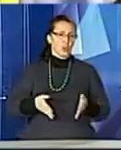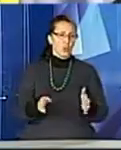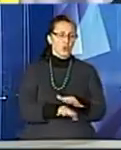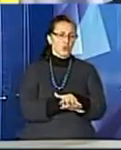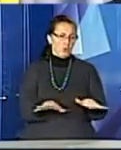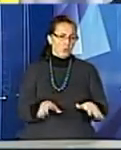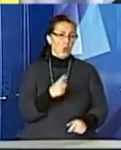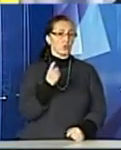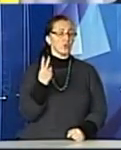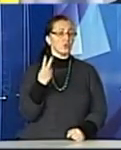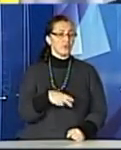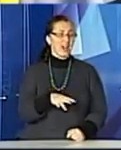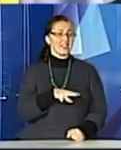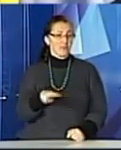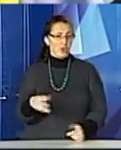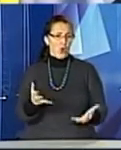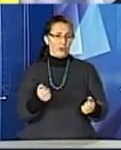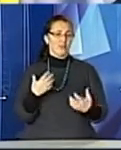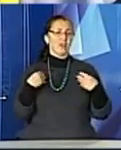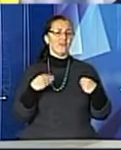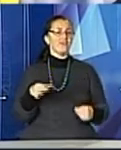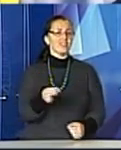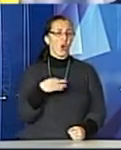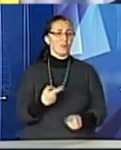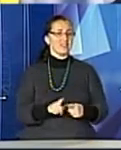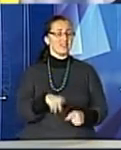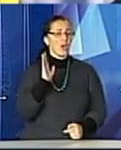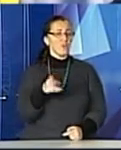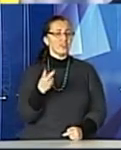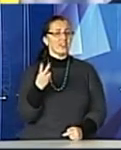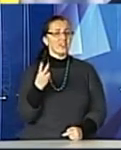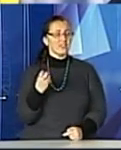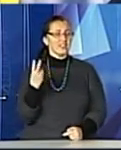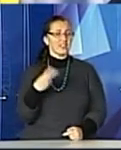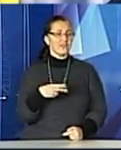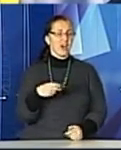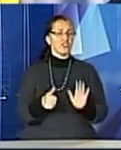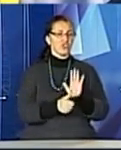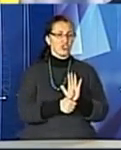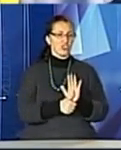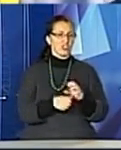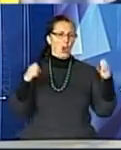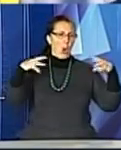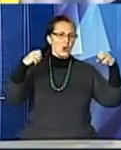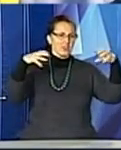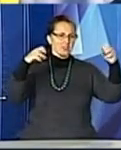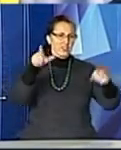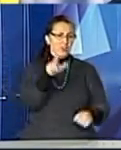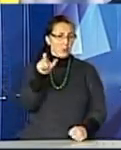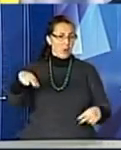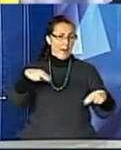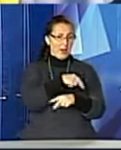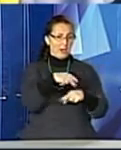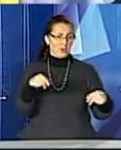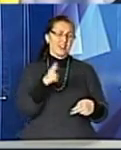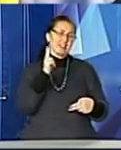120 мільйонів отримує Львівська область. Це буде 226 нових освітлених пішохідних переходів. І ми практично завершимо